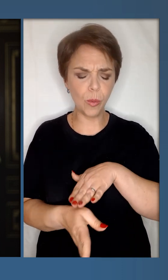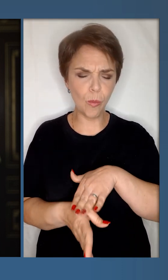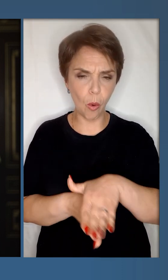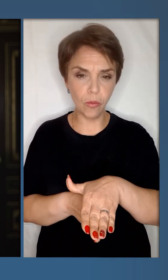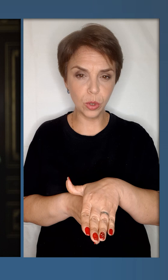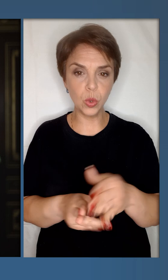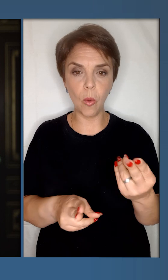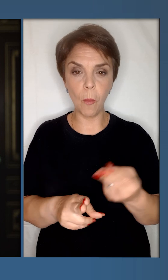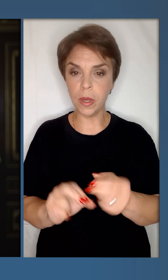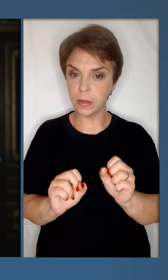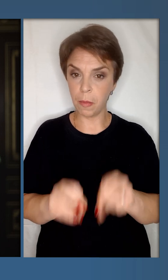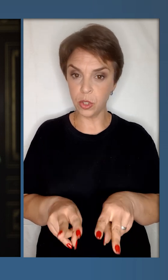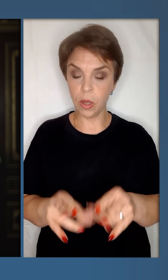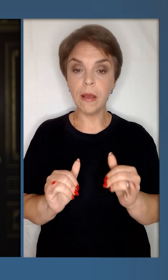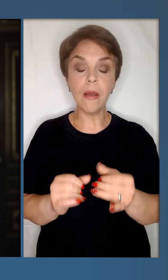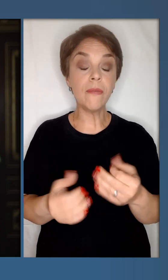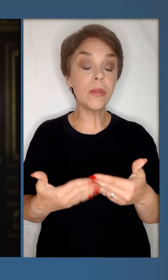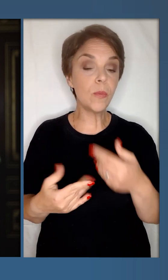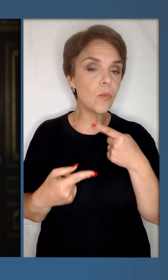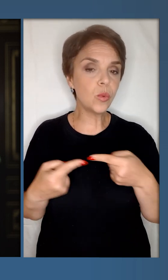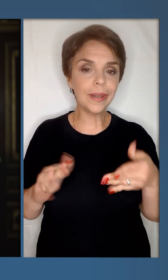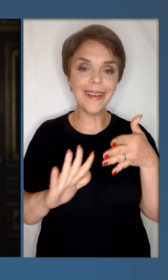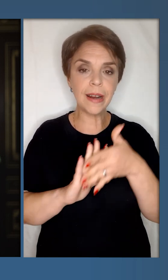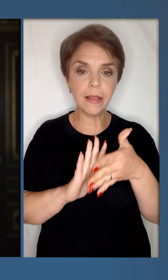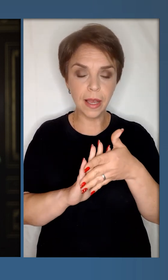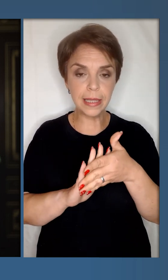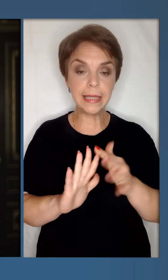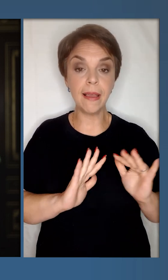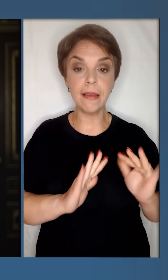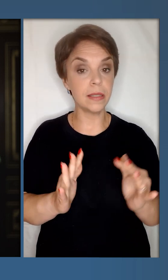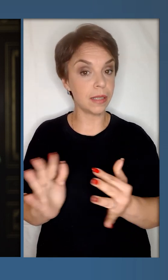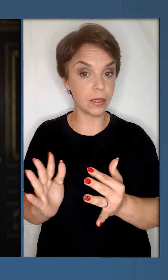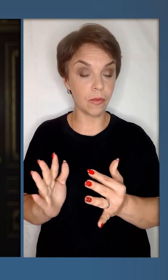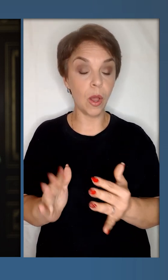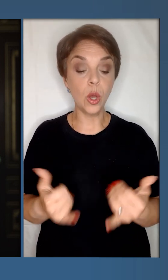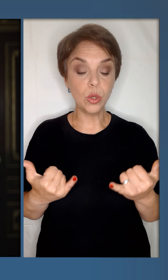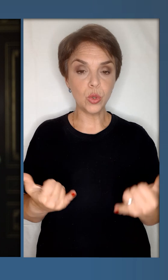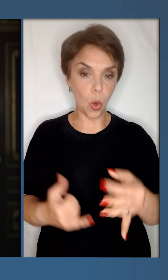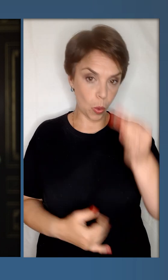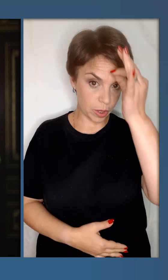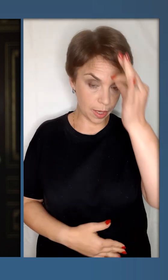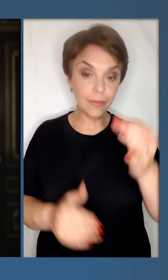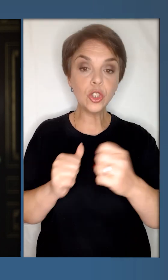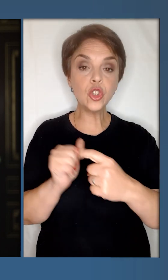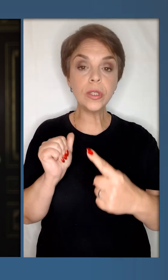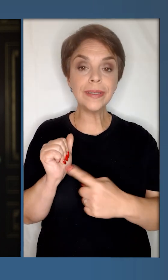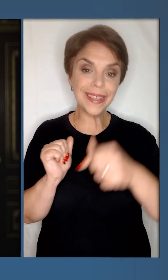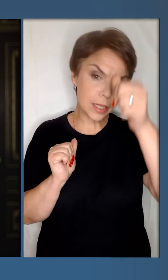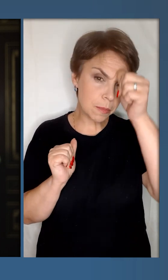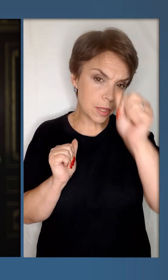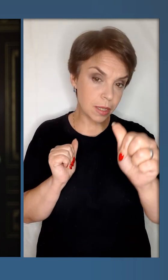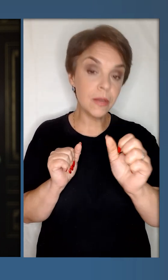повністю убезпечена від будь-яких радіаційних інцидентів. Сьогодні рівно 16